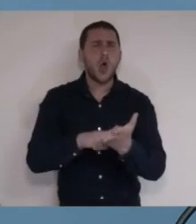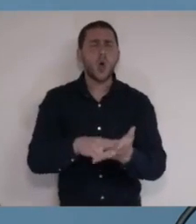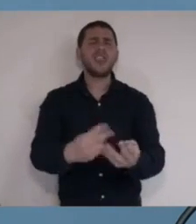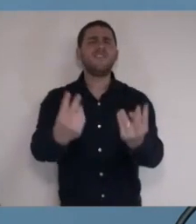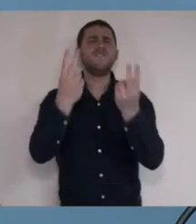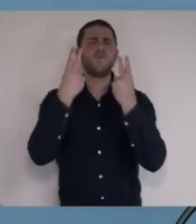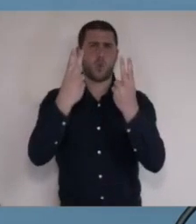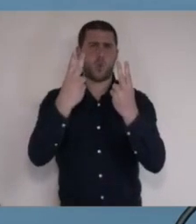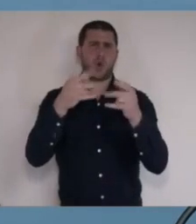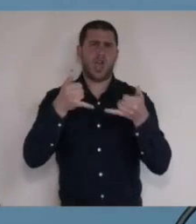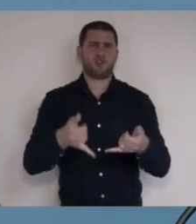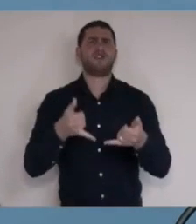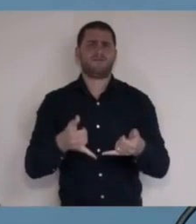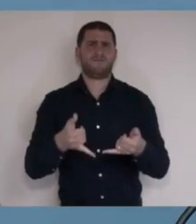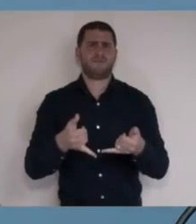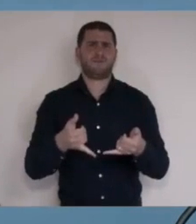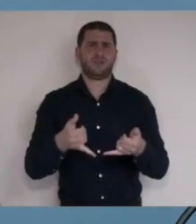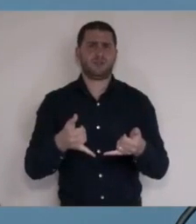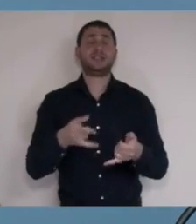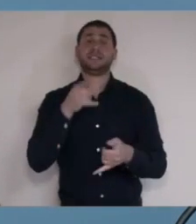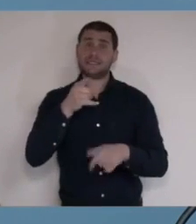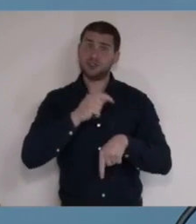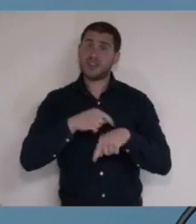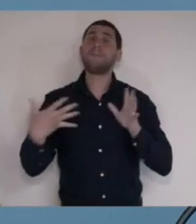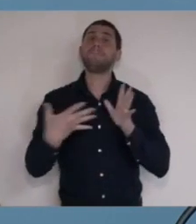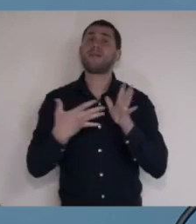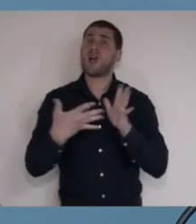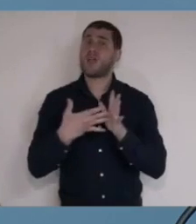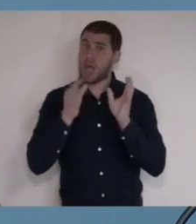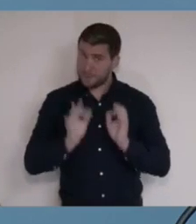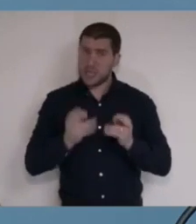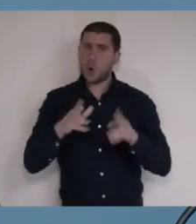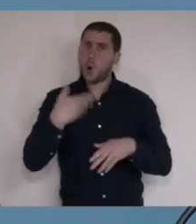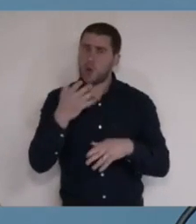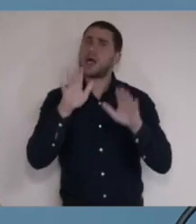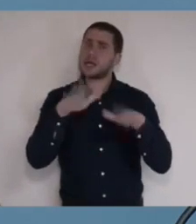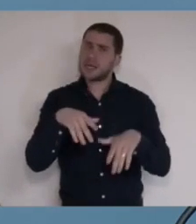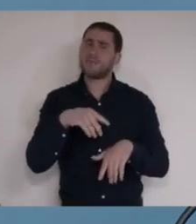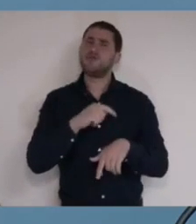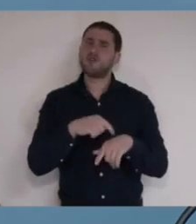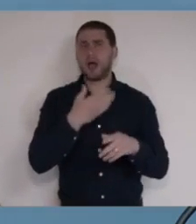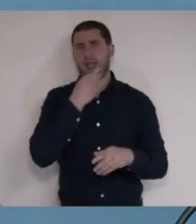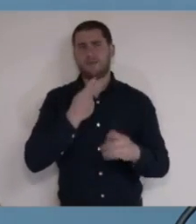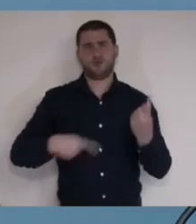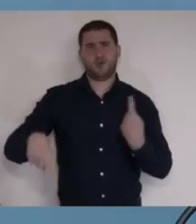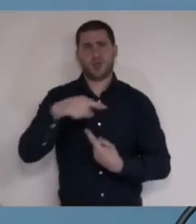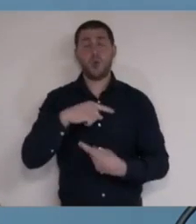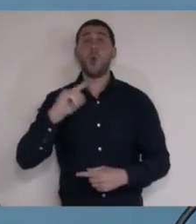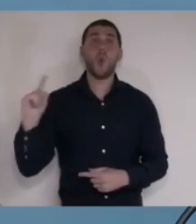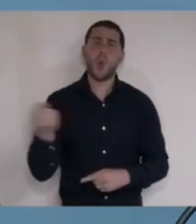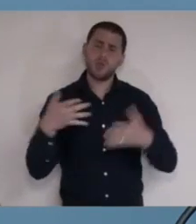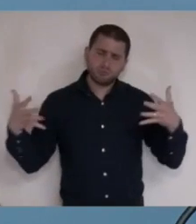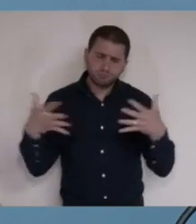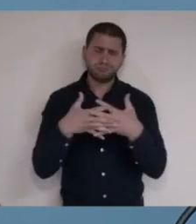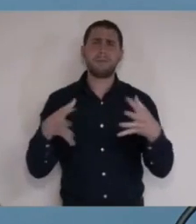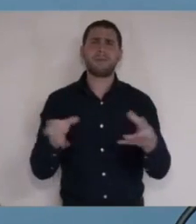והחיוני לעת הזו. זו ישעת מבחן, אבל היא יכולה להיות גם שעתנו היפה. כולנו